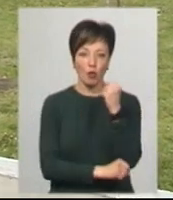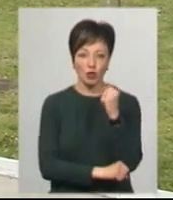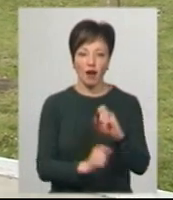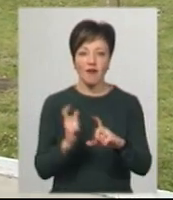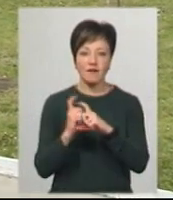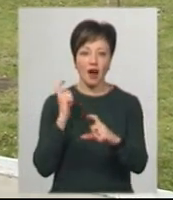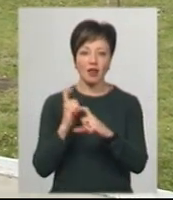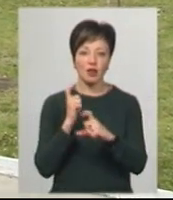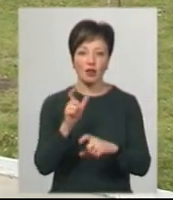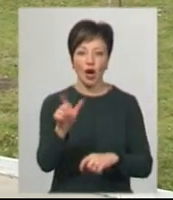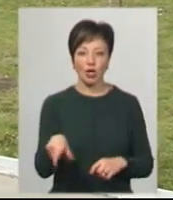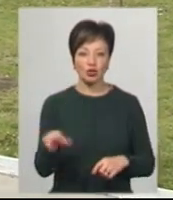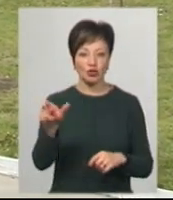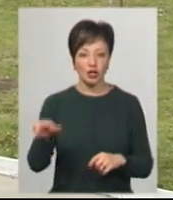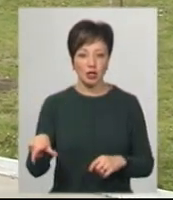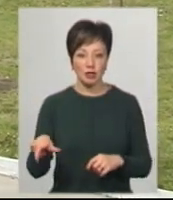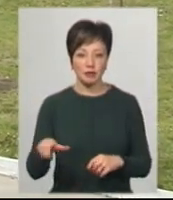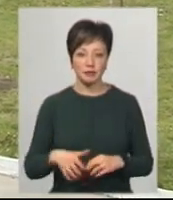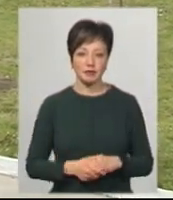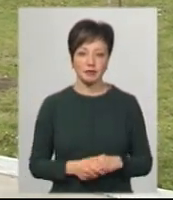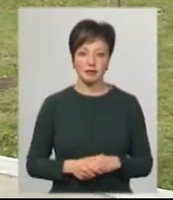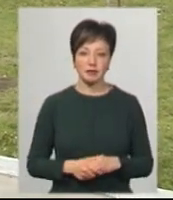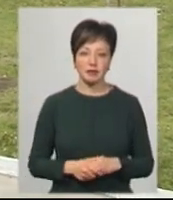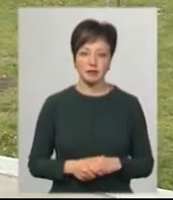Вантажники, іменно вантажники для порушення хліба.